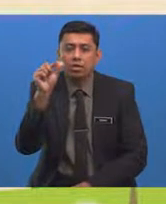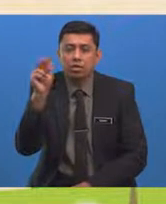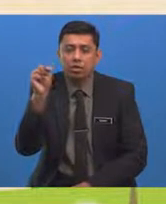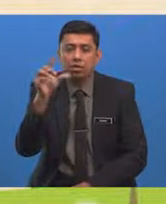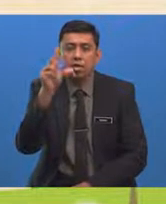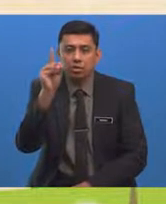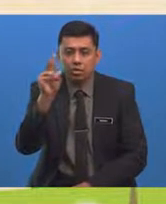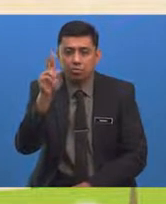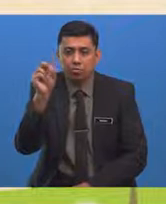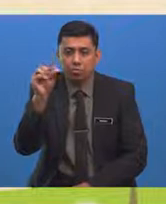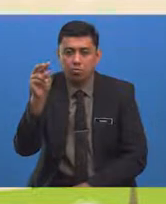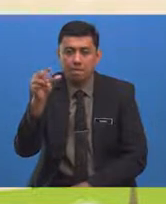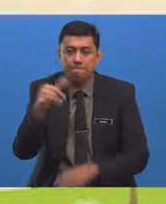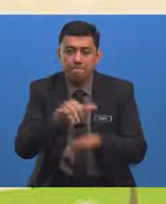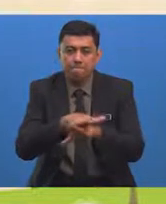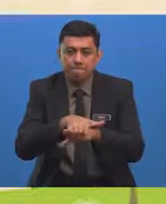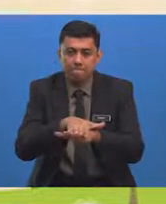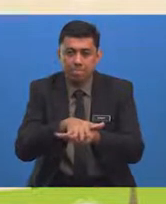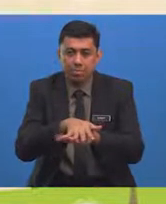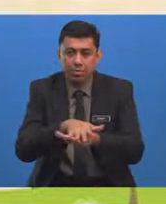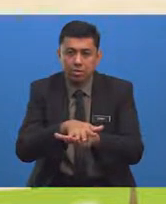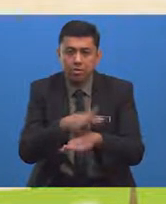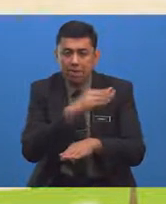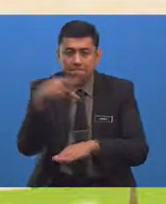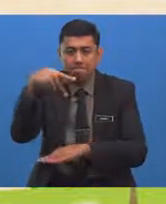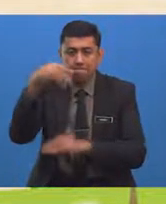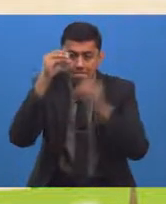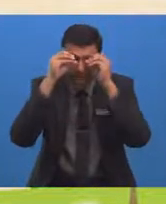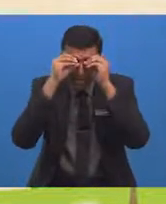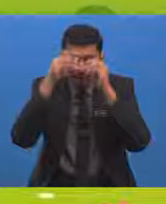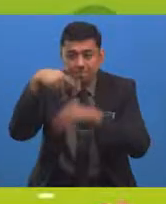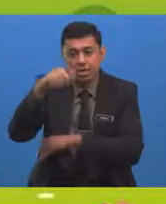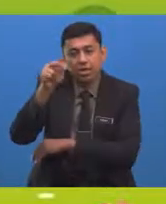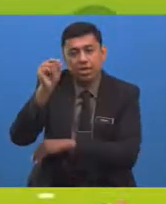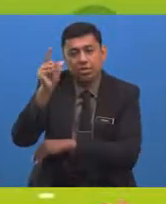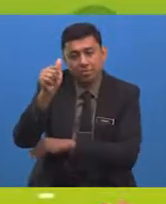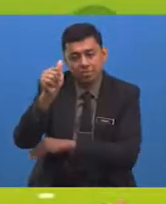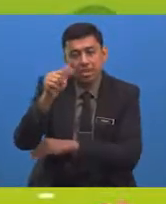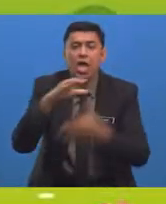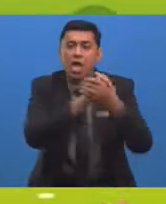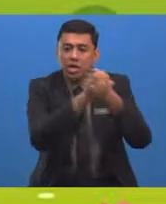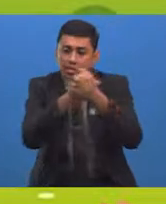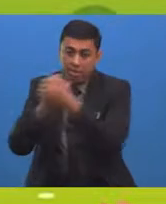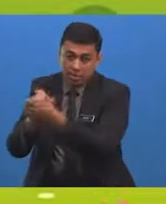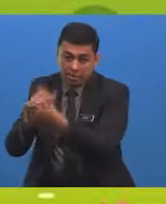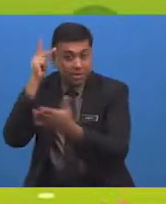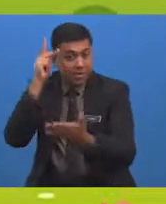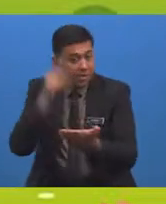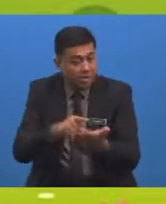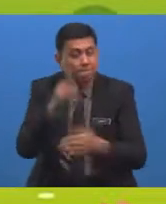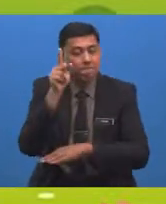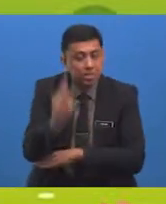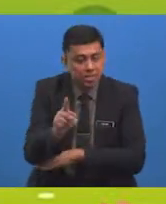Penyu Dan Pandang Syabas kerana dapat mengenal pasti